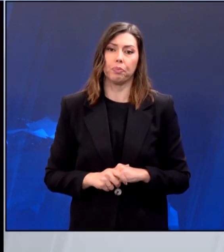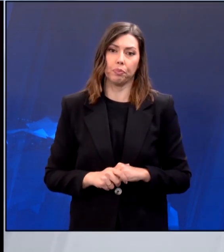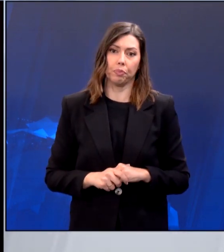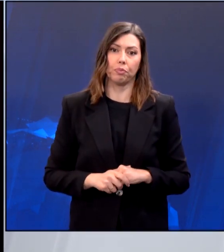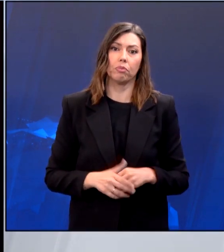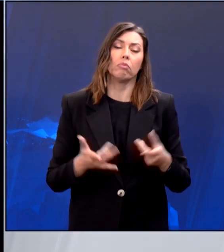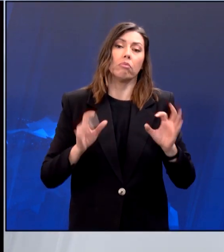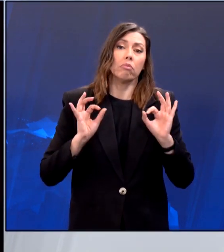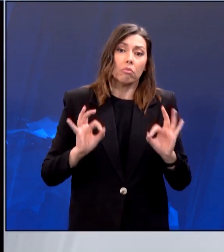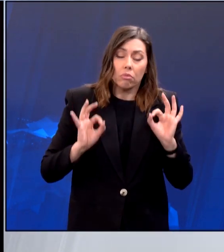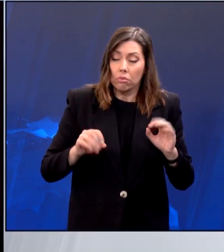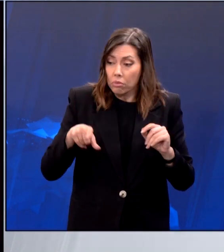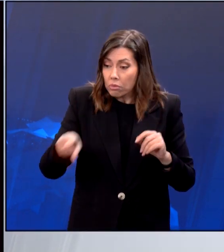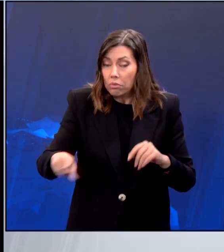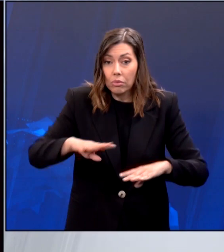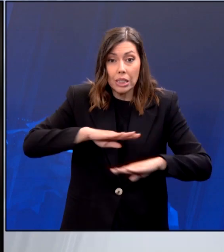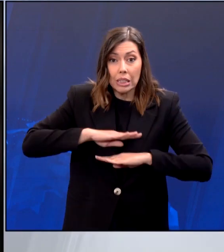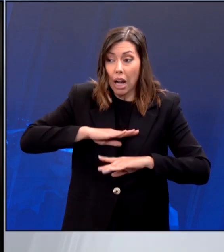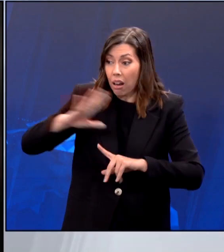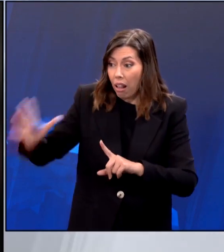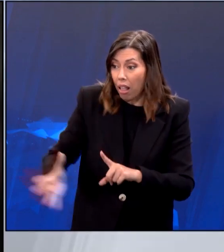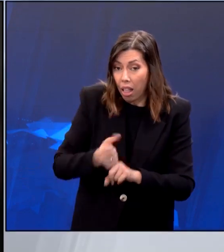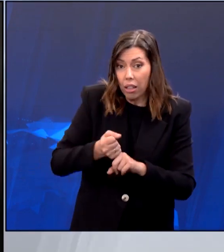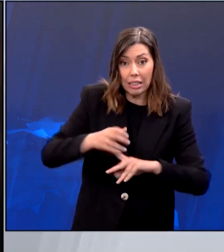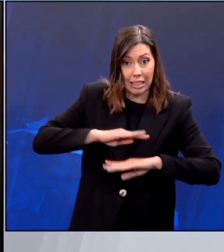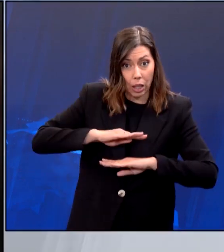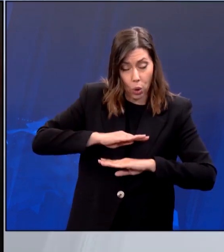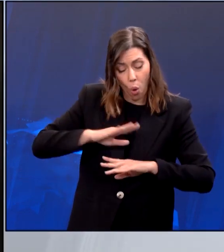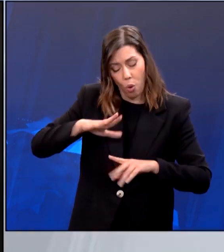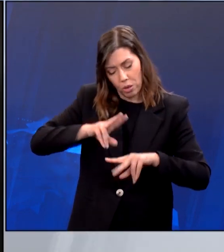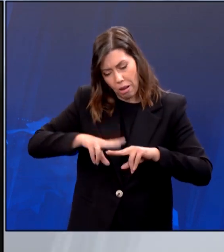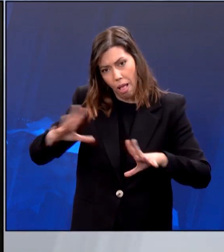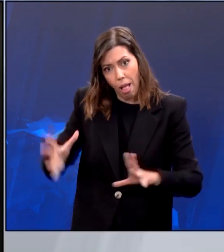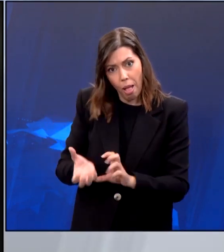Η είδηση προκάλεσε πανηγυρισμούς στη Γάζα και το Λίβανο.